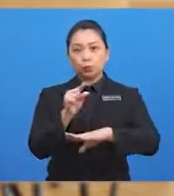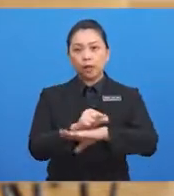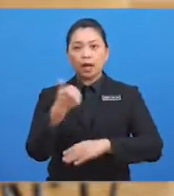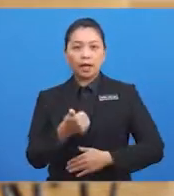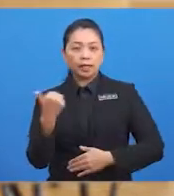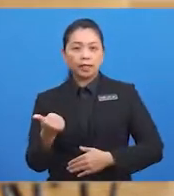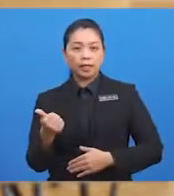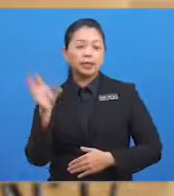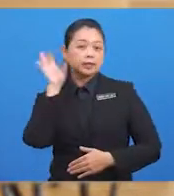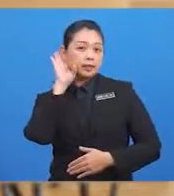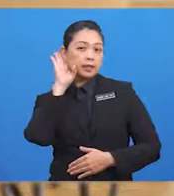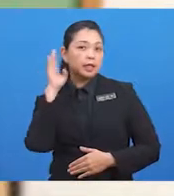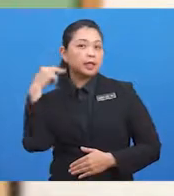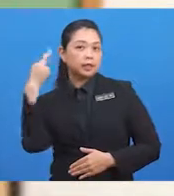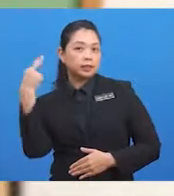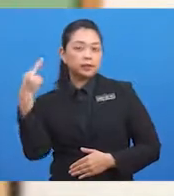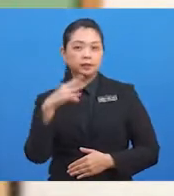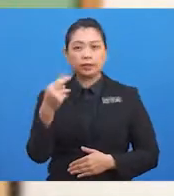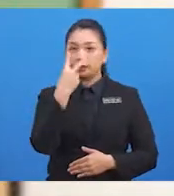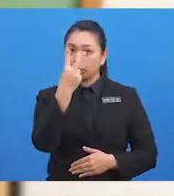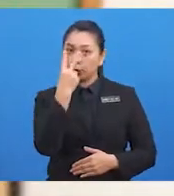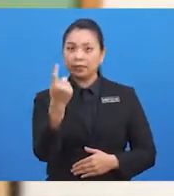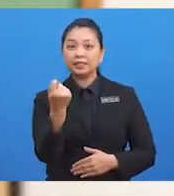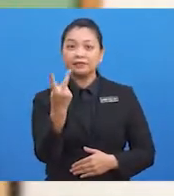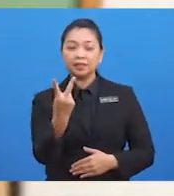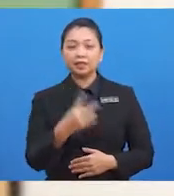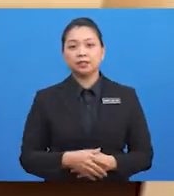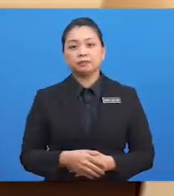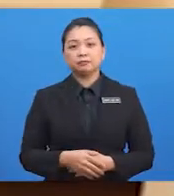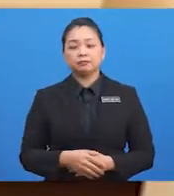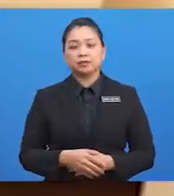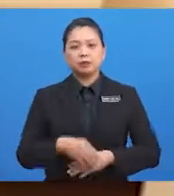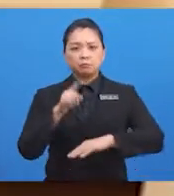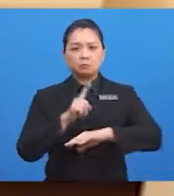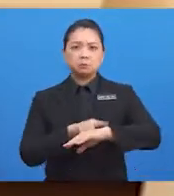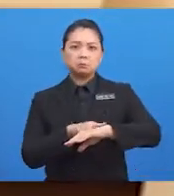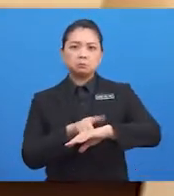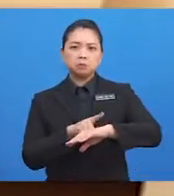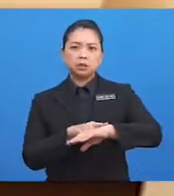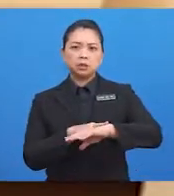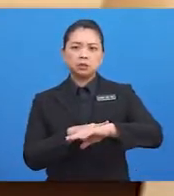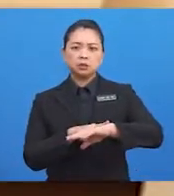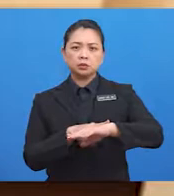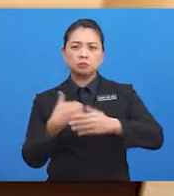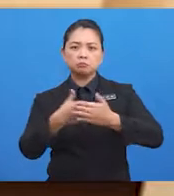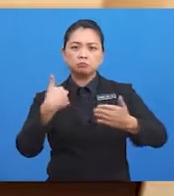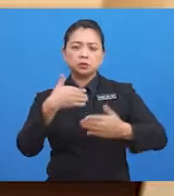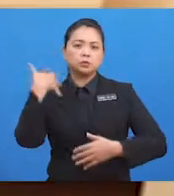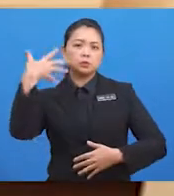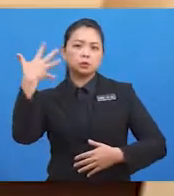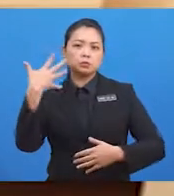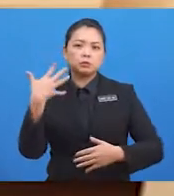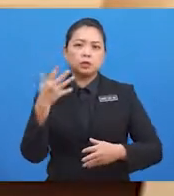dan menonton televisyen. Bagi manusia Zaman Prasejarah, walaupun kehidupan manusia adalah mudah,